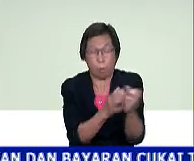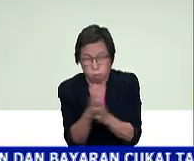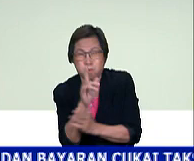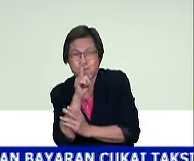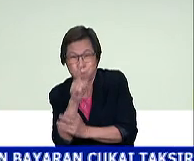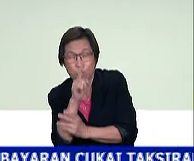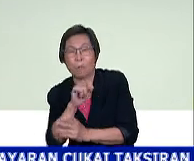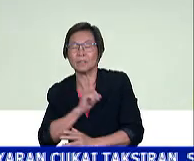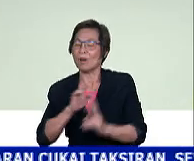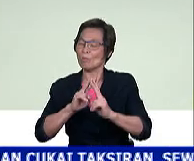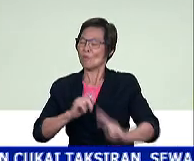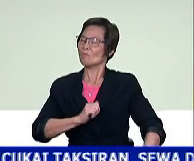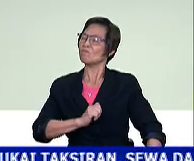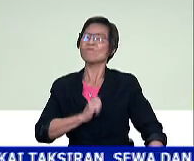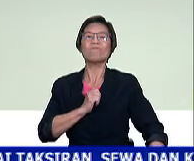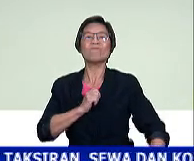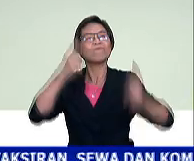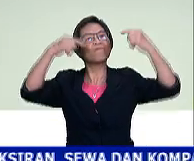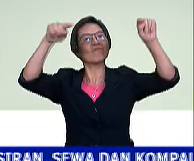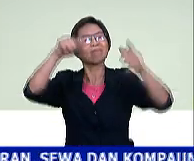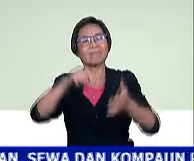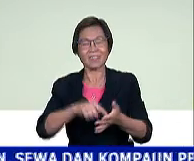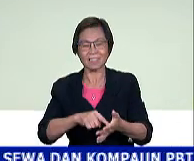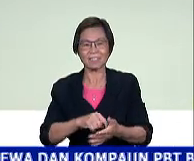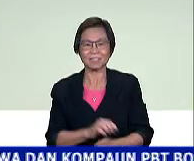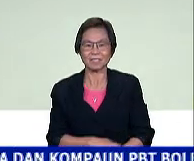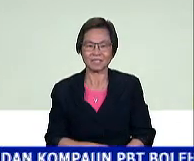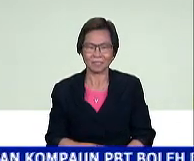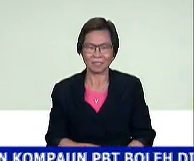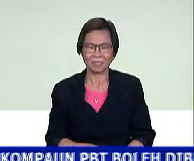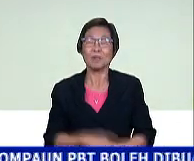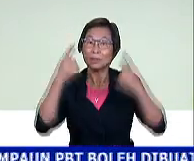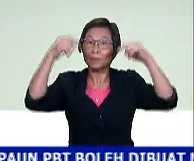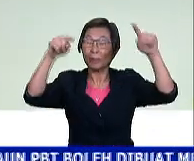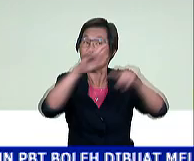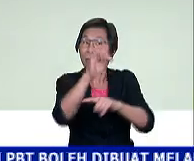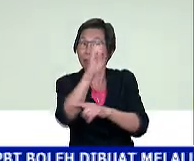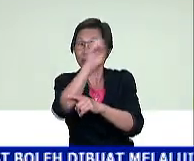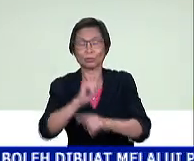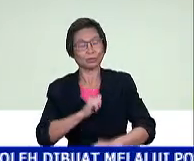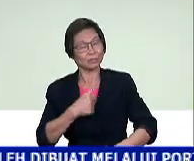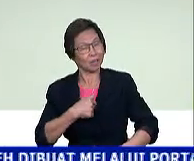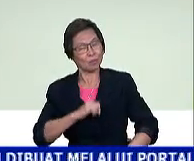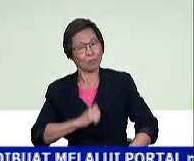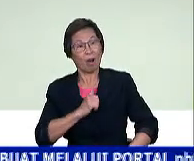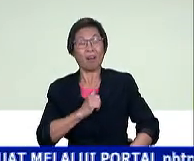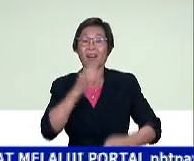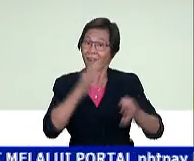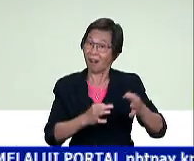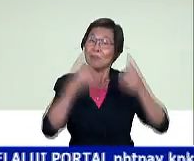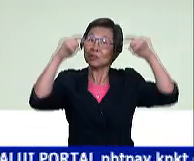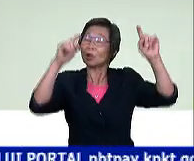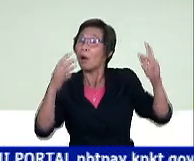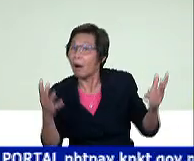cukup bangga dengan pencapaian ini. Pencapaian ini tidak akan berlaku tanpa kerjasama